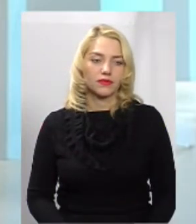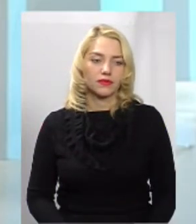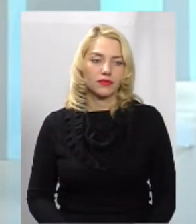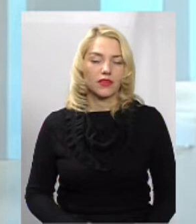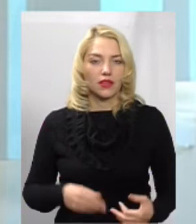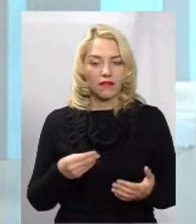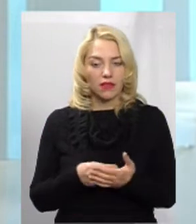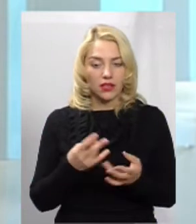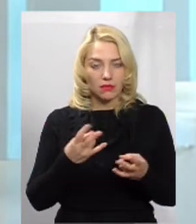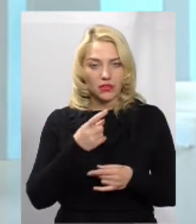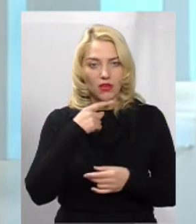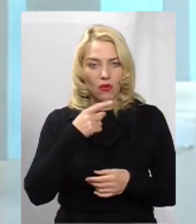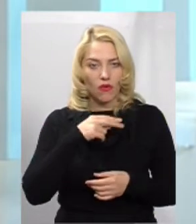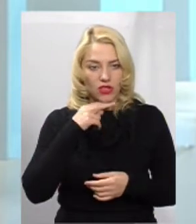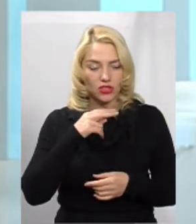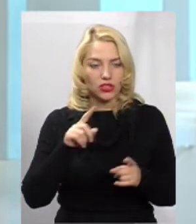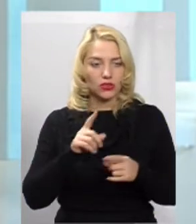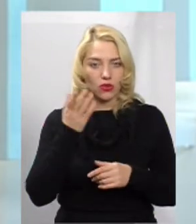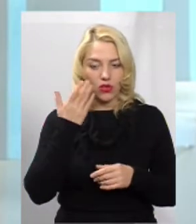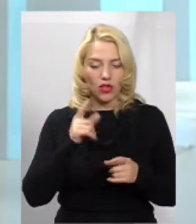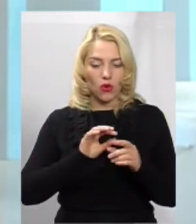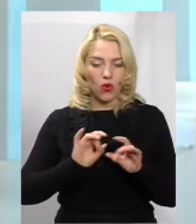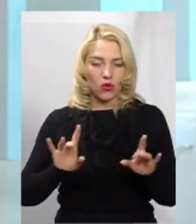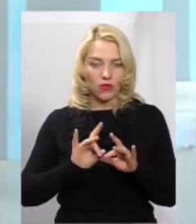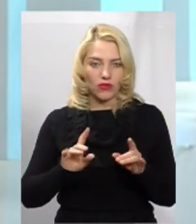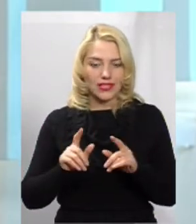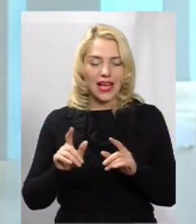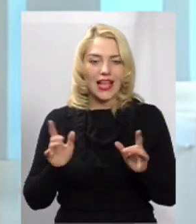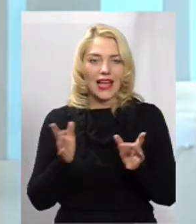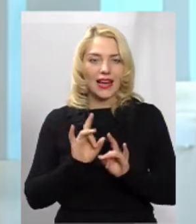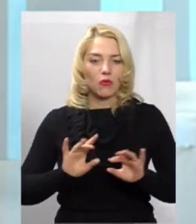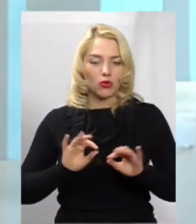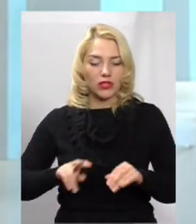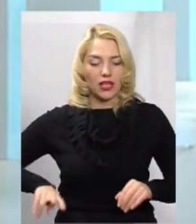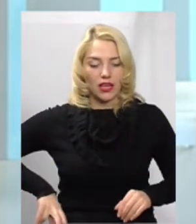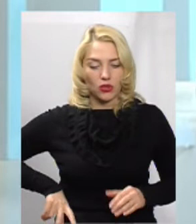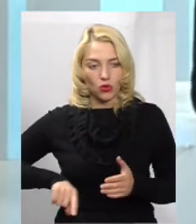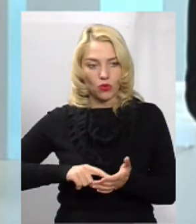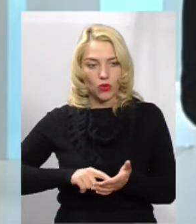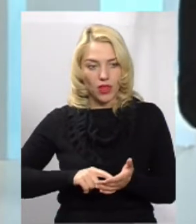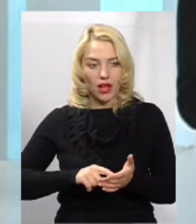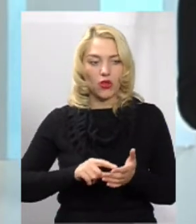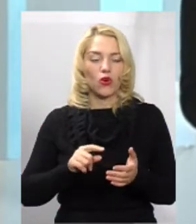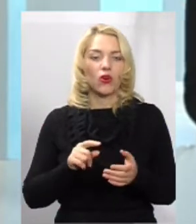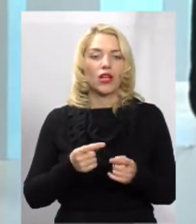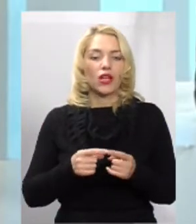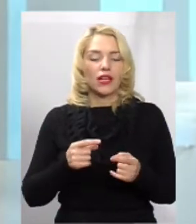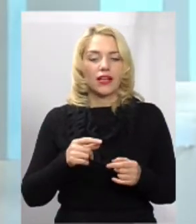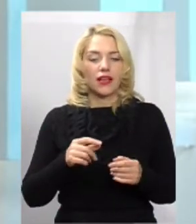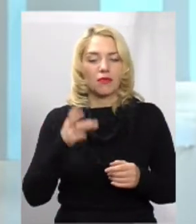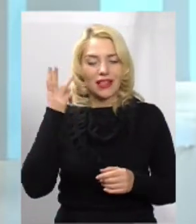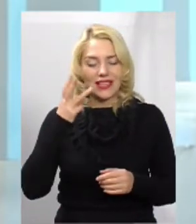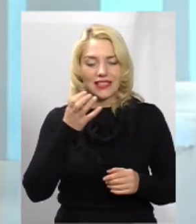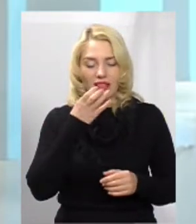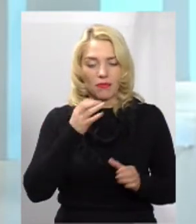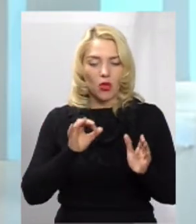Важно зауважити, що коли репортаж готувався до ефіру, директор комунального підприємства Хмельницький теплокомуненерго Володимир